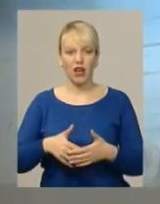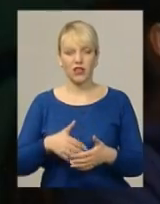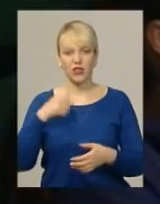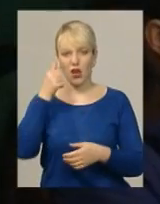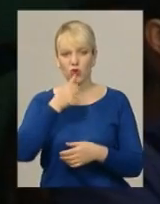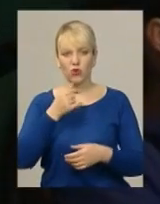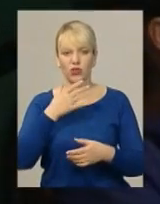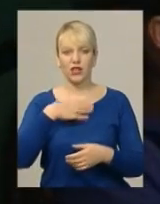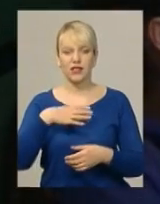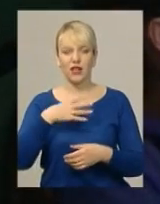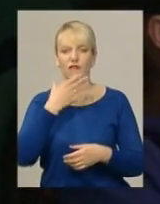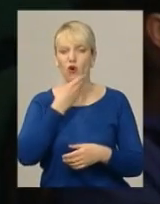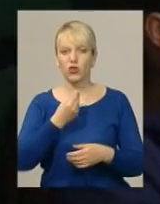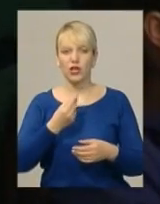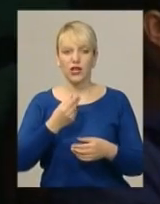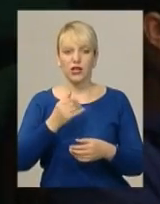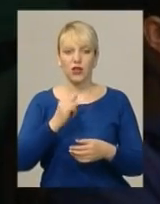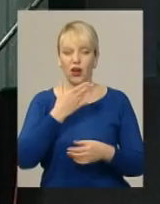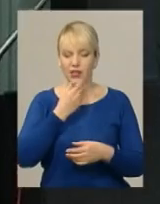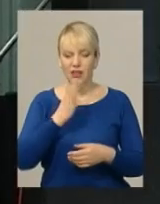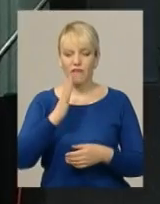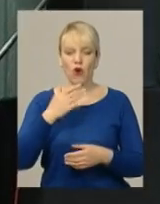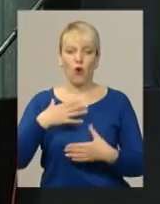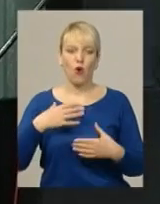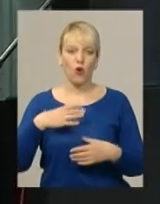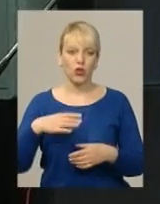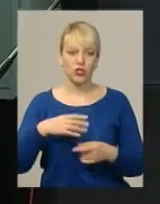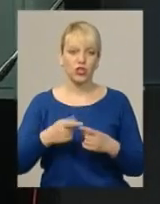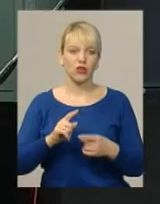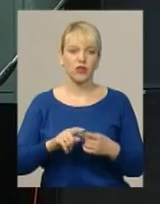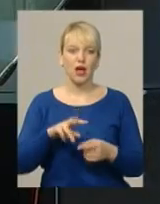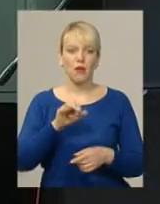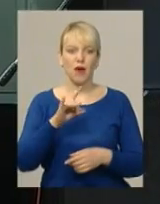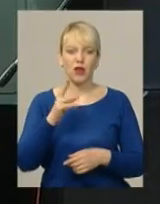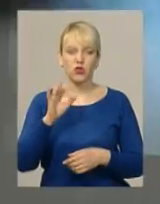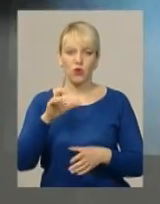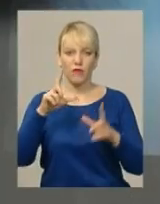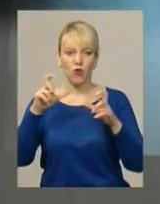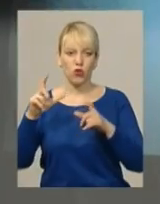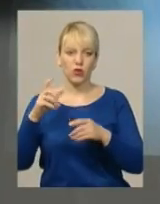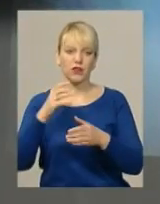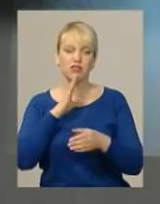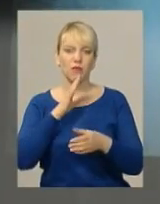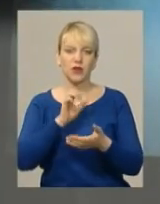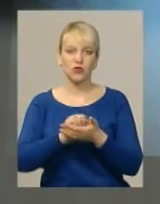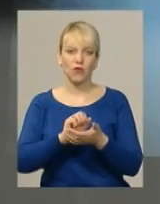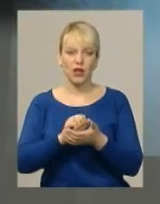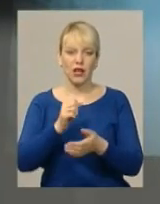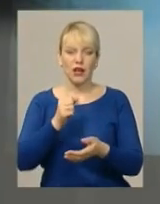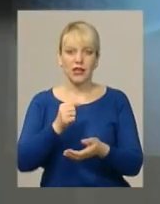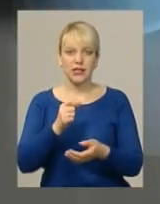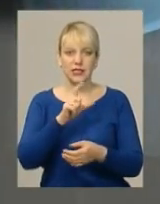очікуванні». Їх обирали голосуванням за світлини в інтернеті та реалі. Валентина Марцонь – фотограф, яка працювала з вагітними. Каже, фотосесії